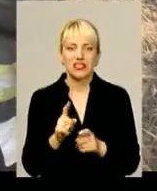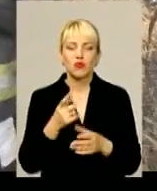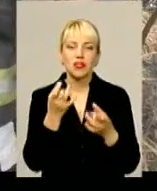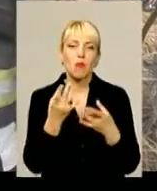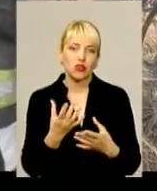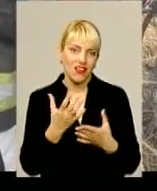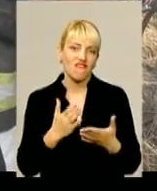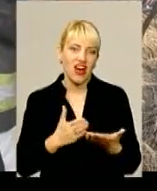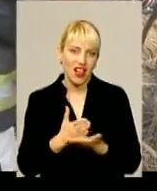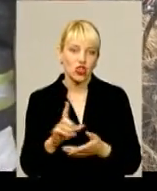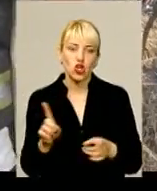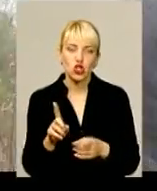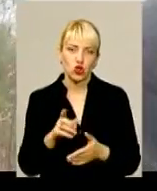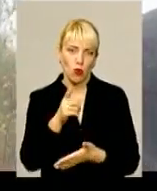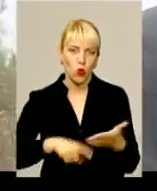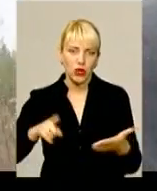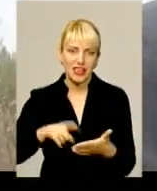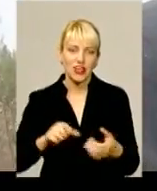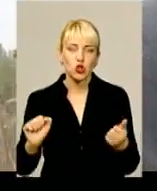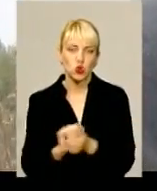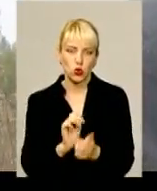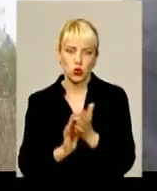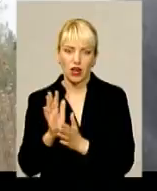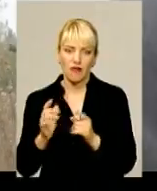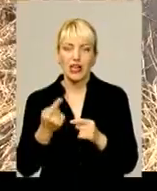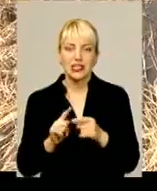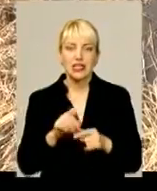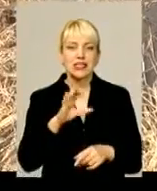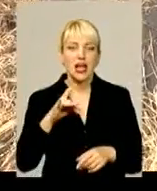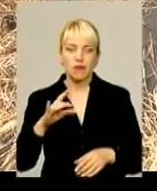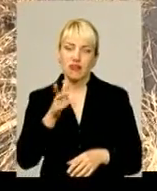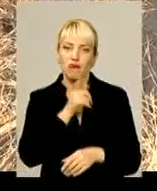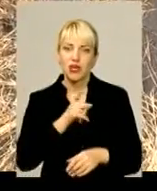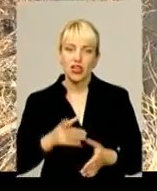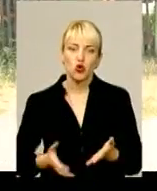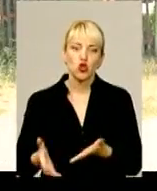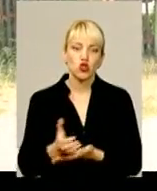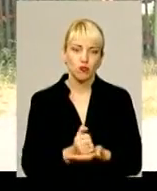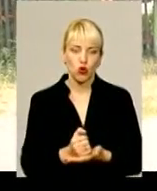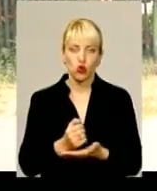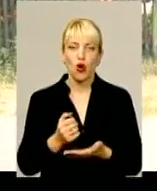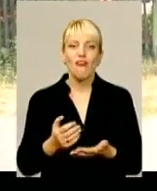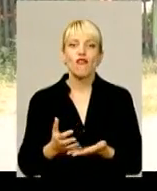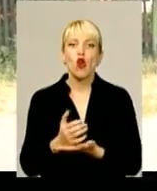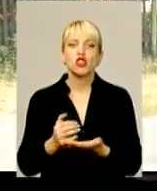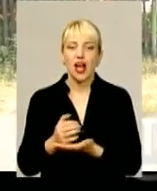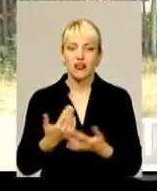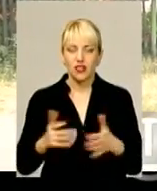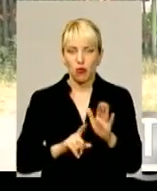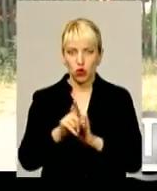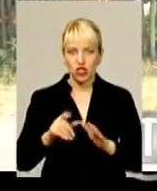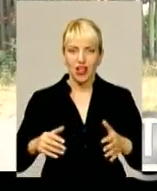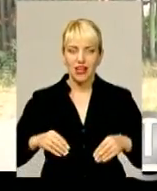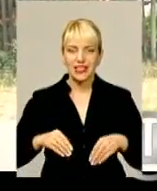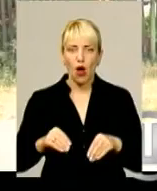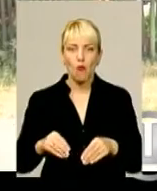залишків сухої трави. Найчастіше пожежі виникають саме у серпні, у період збору урожаю. Вже починаються польові роботи, люди